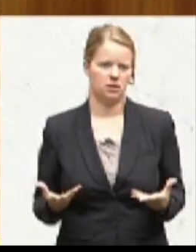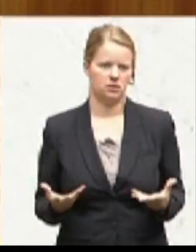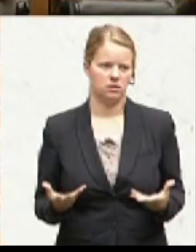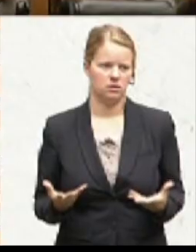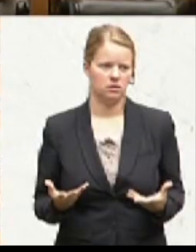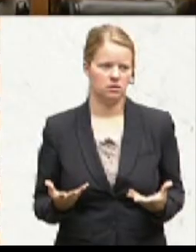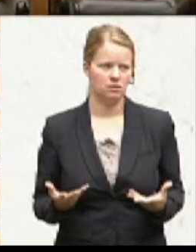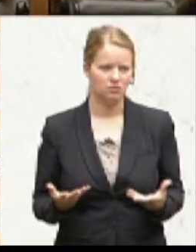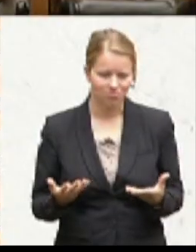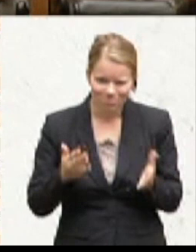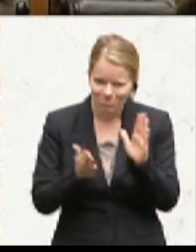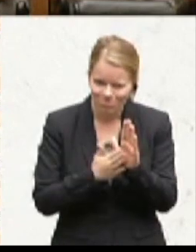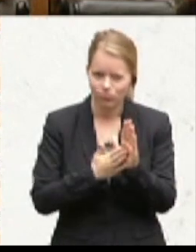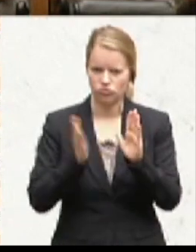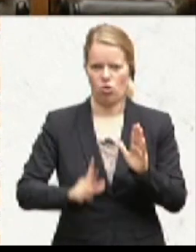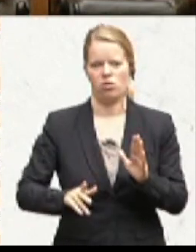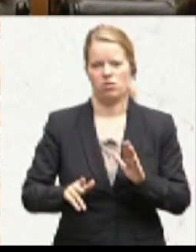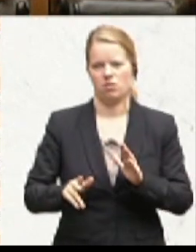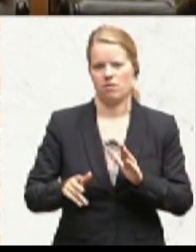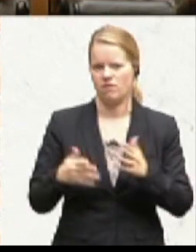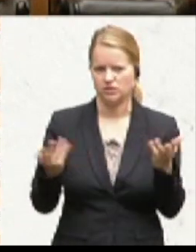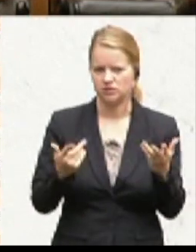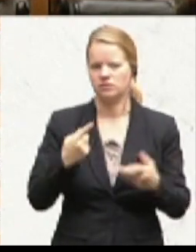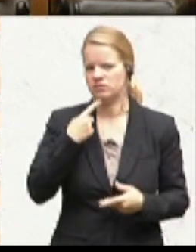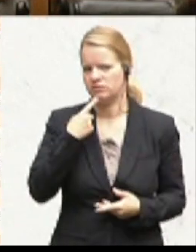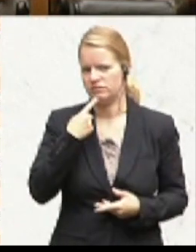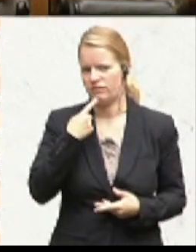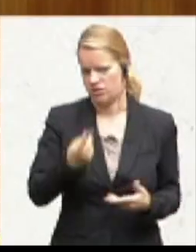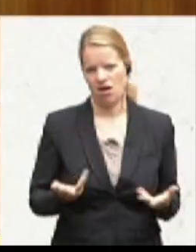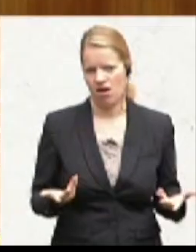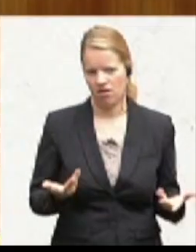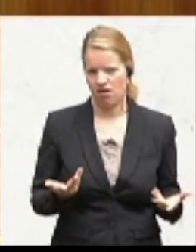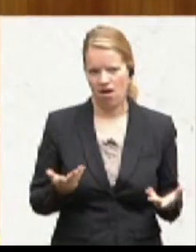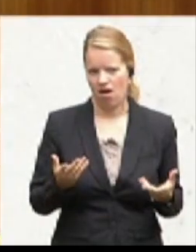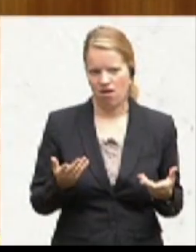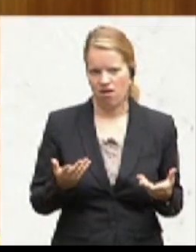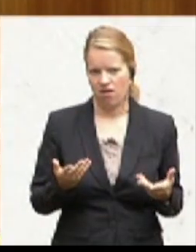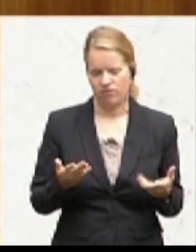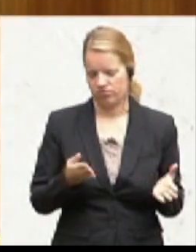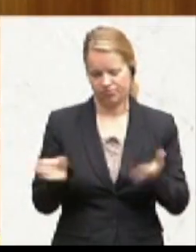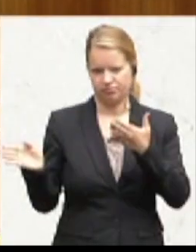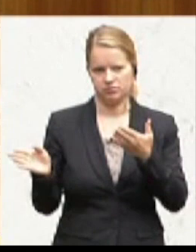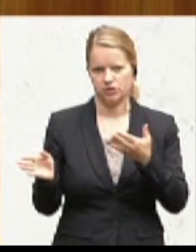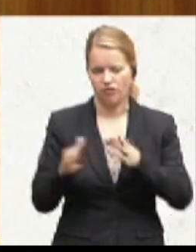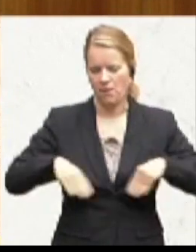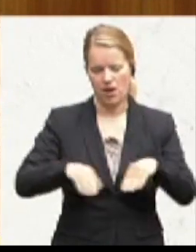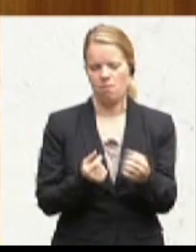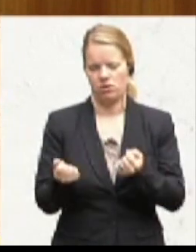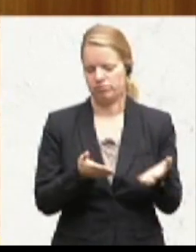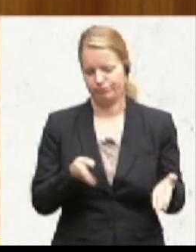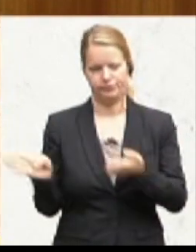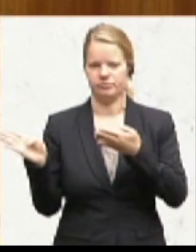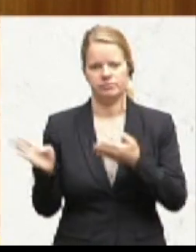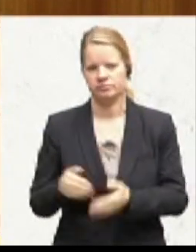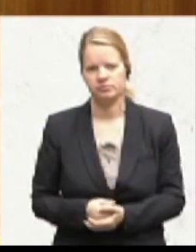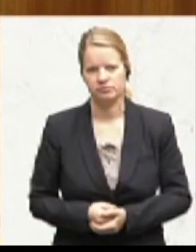da zeigt sich für mich ein Gesamtversagen in der österreichischen Familienpolitik. Da müssen wir schon auch